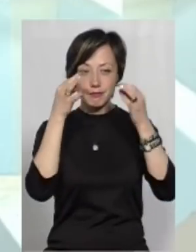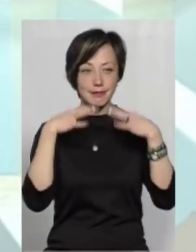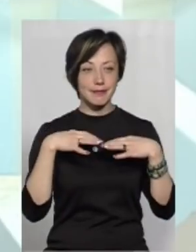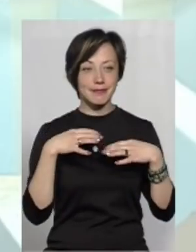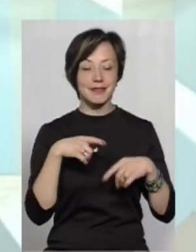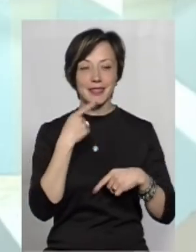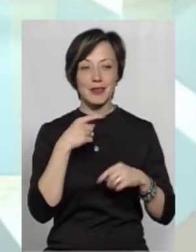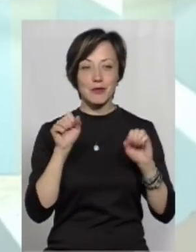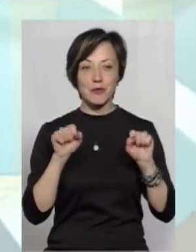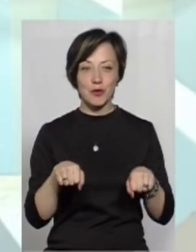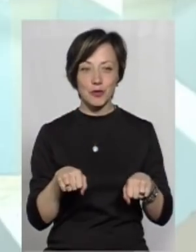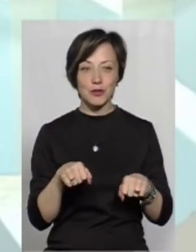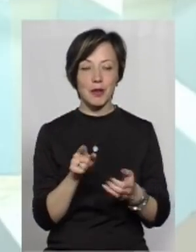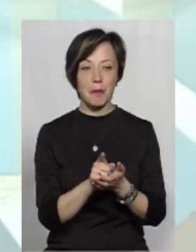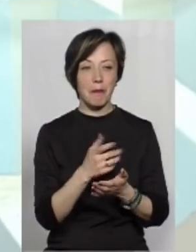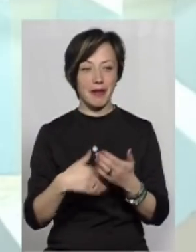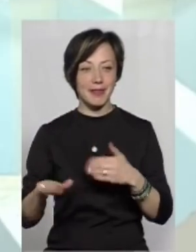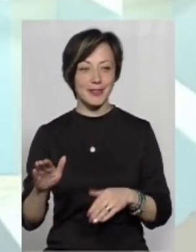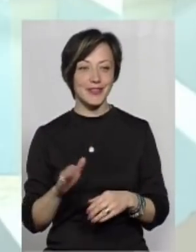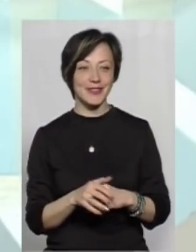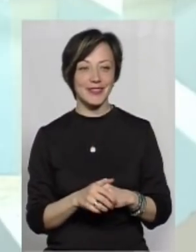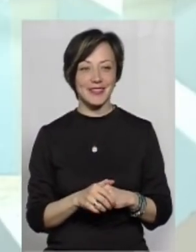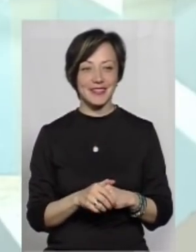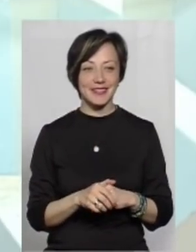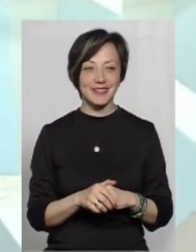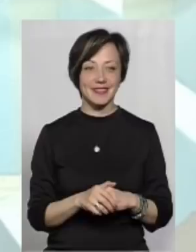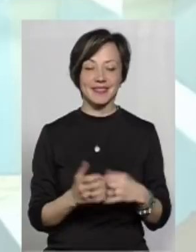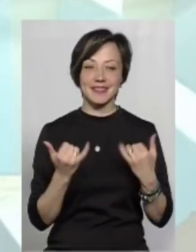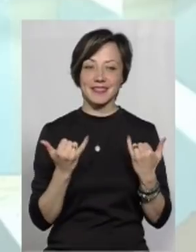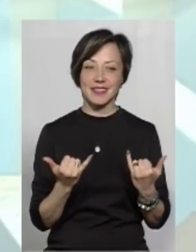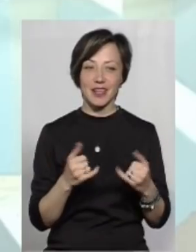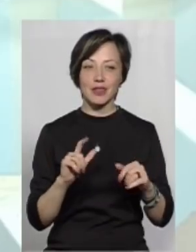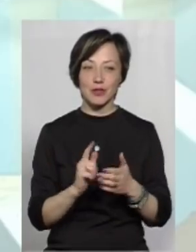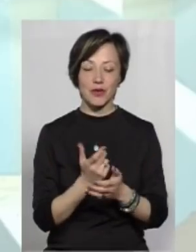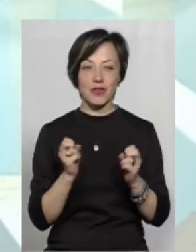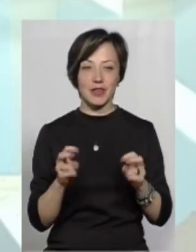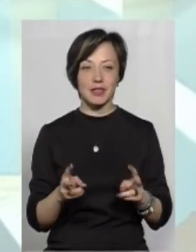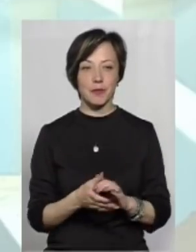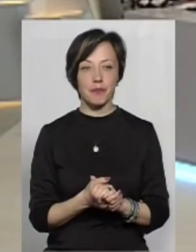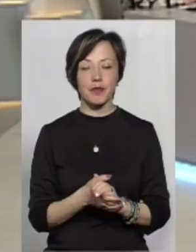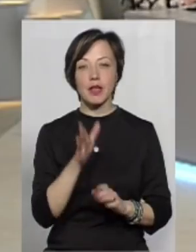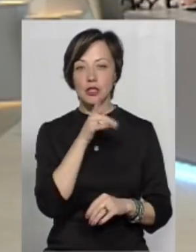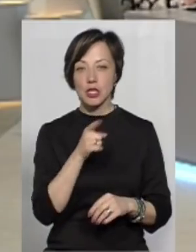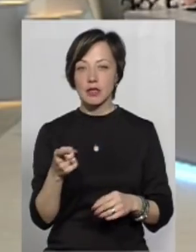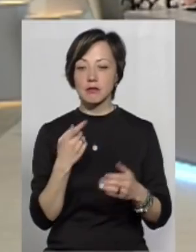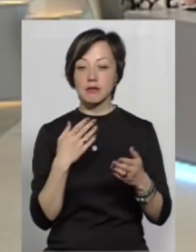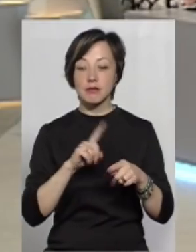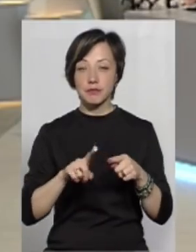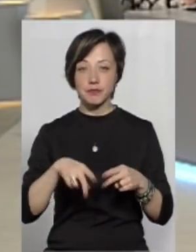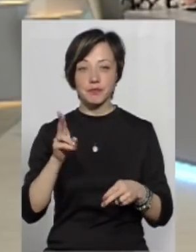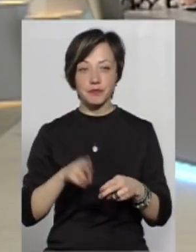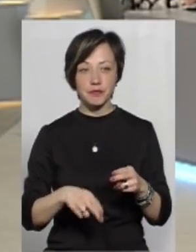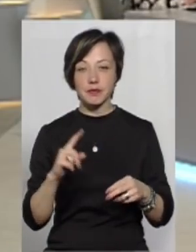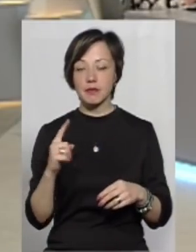пішов і сказав, що можу йти вже на пенсію, тому що, ну, але зараз знову ризики. І час нашого спілкування добігає